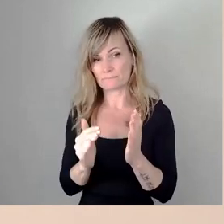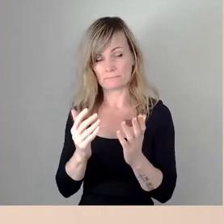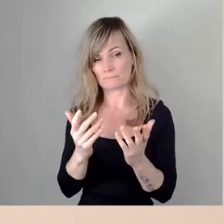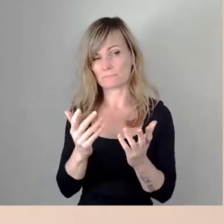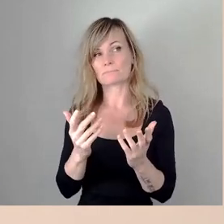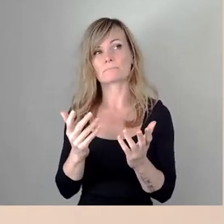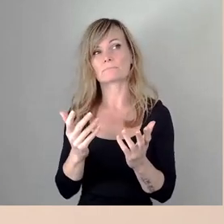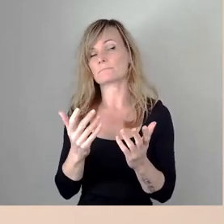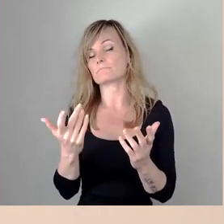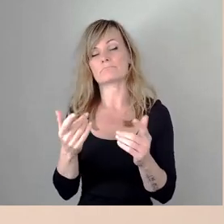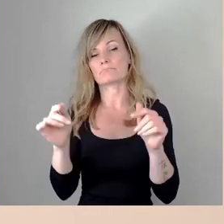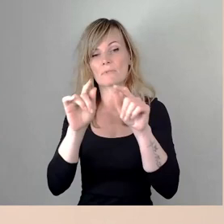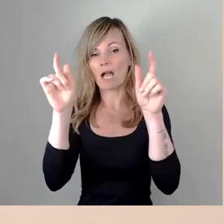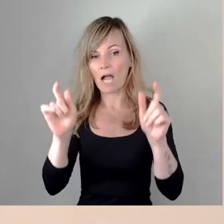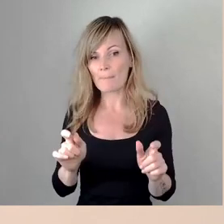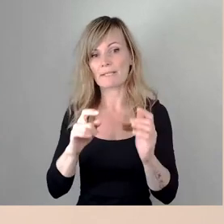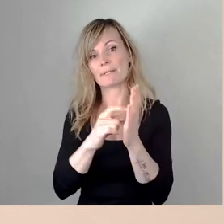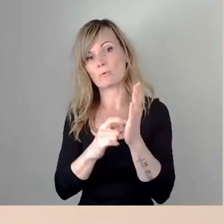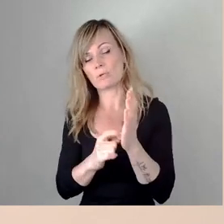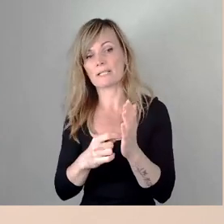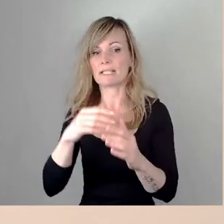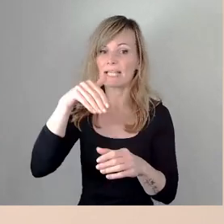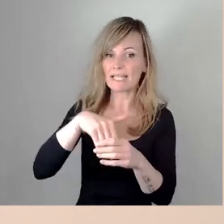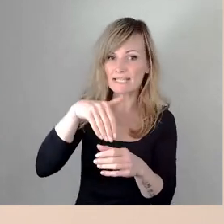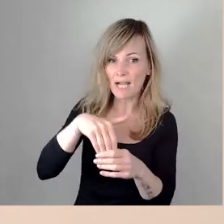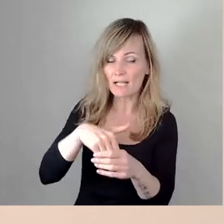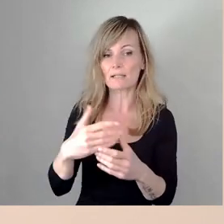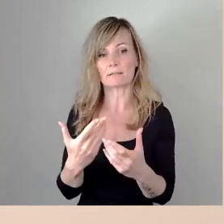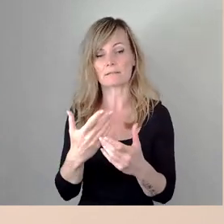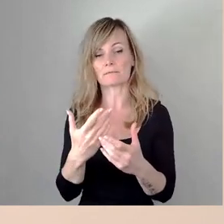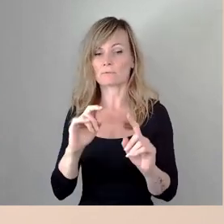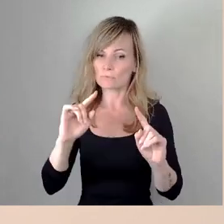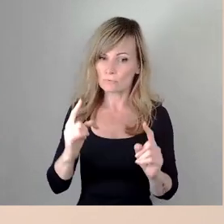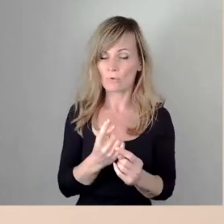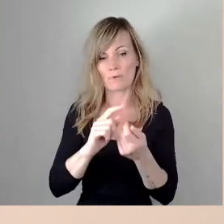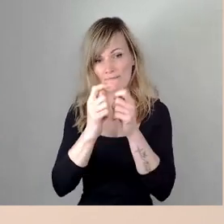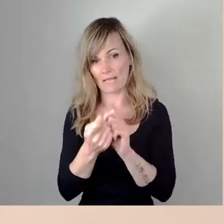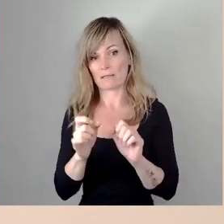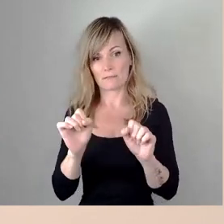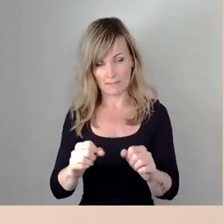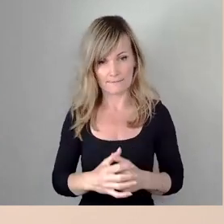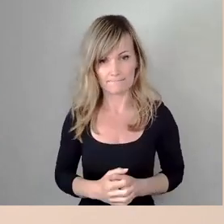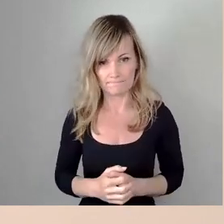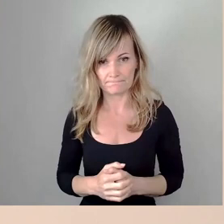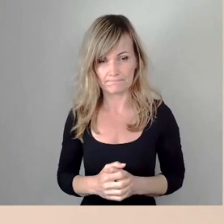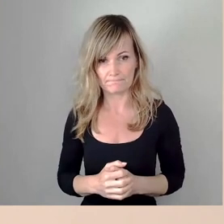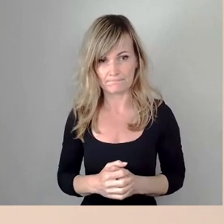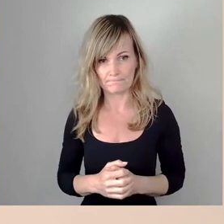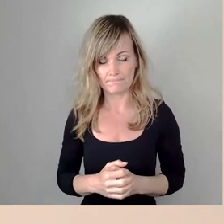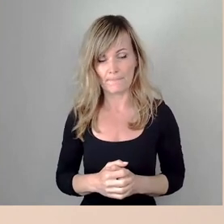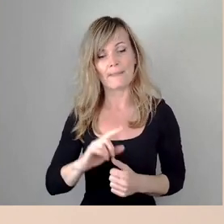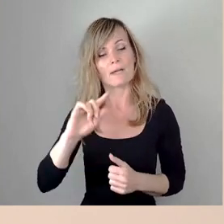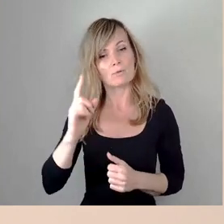Rahmenbedingungen und Inhalte für die Konzession auch nochmal verändern ich will nochmal zurückweisen dass die